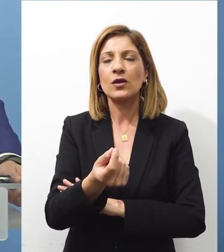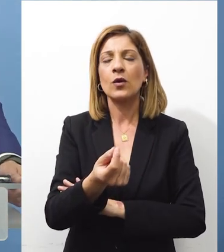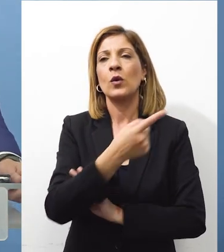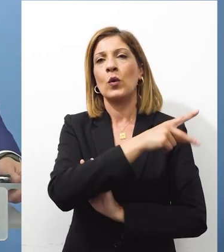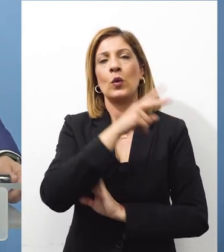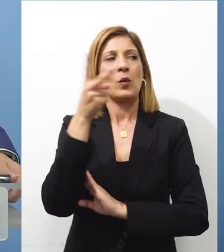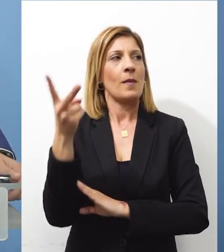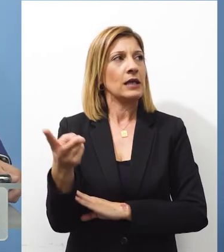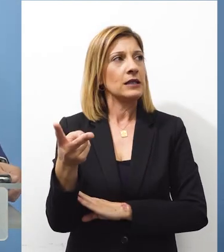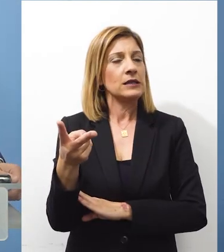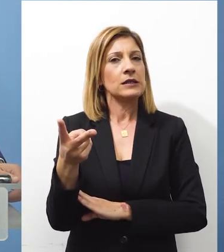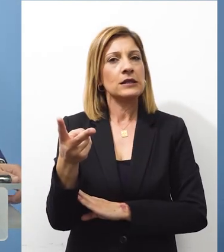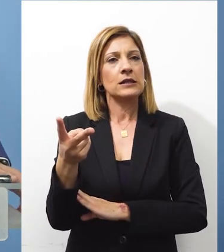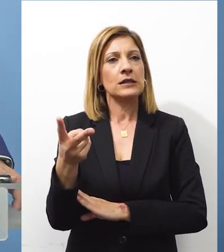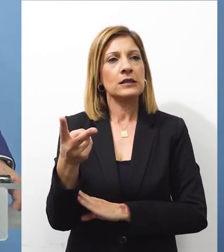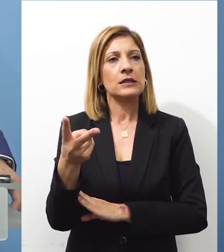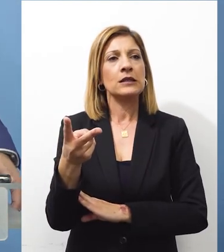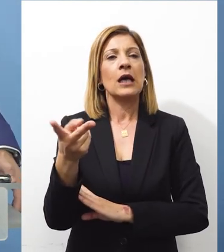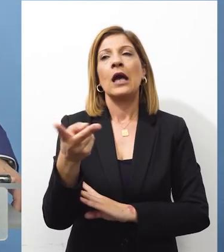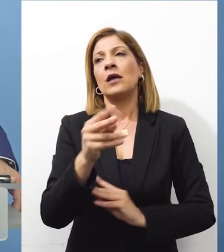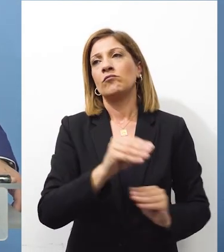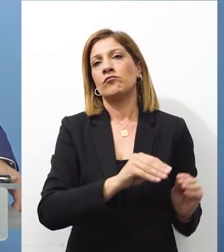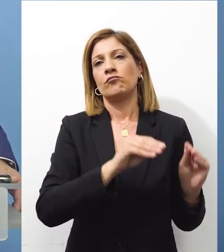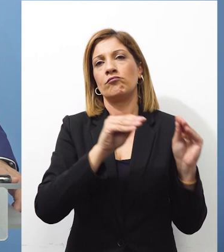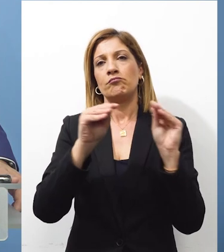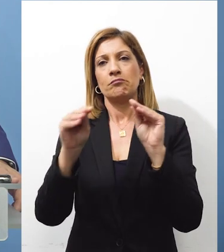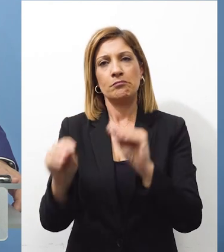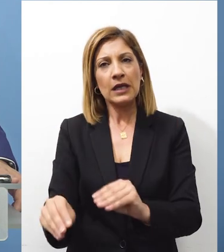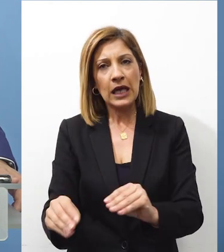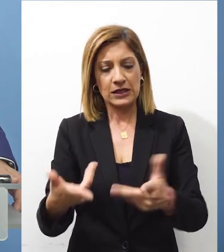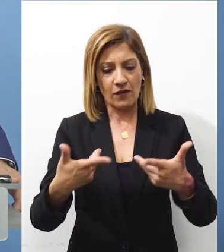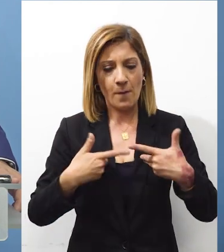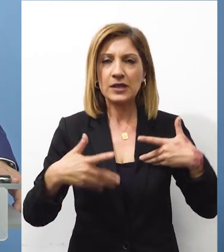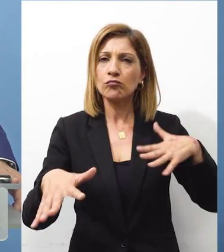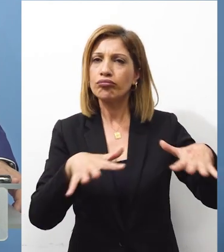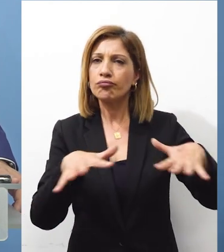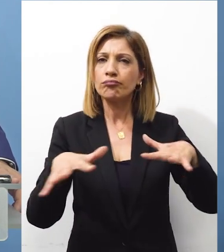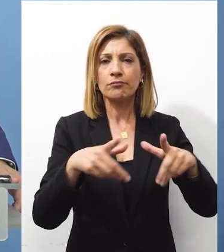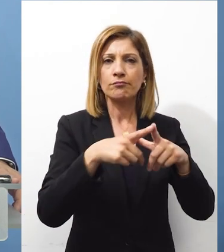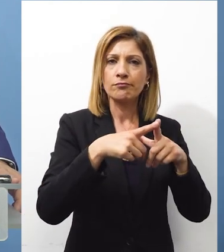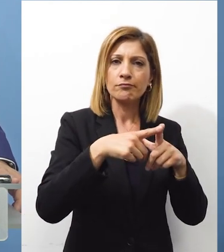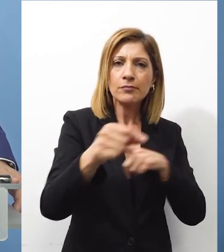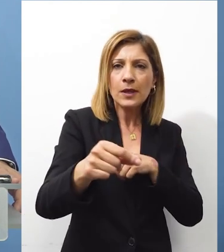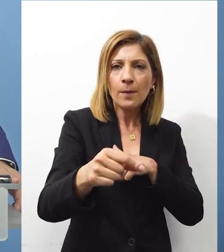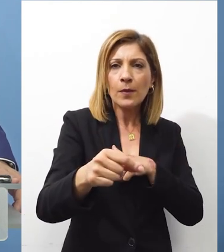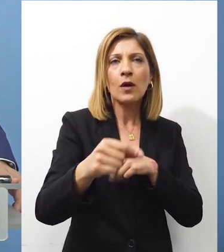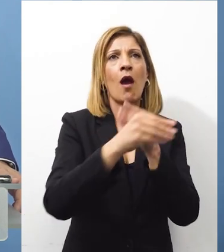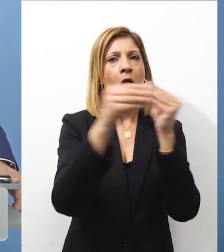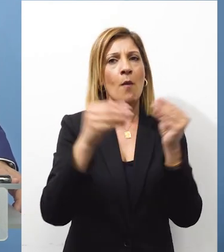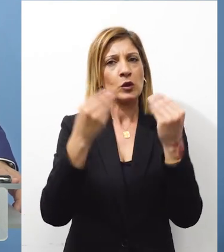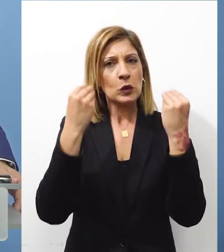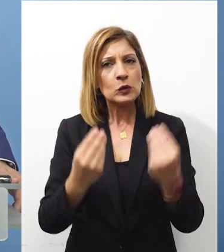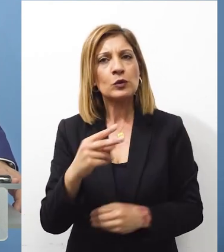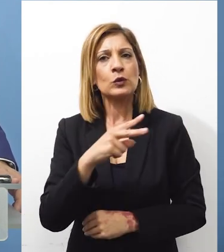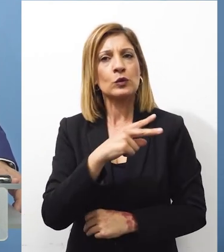Κοιτάξτε Η διαχείριση του μεταναστευτικού Στην χώρα μας Έχω αναφερθεί και προηγουμένως Έτυχε μιας αποτελεσματικής